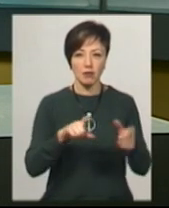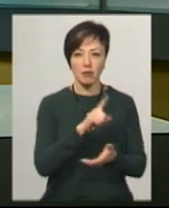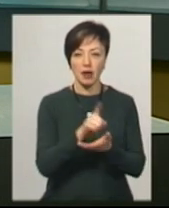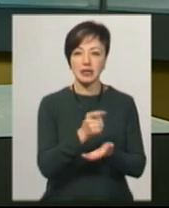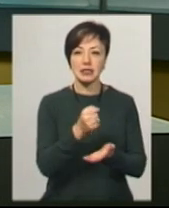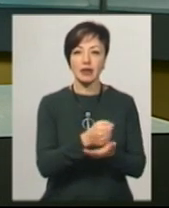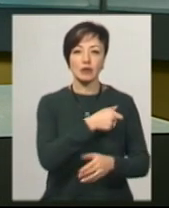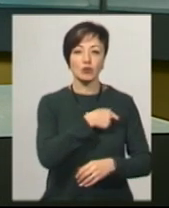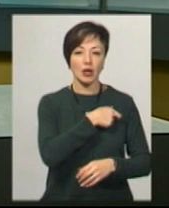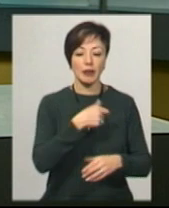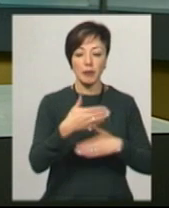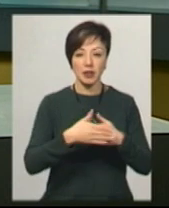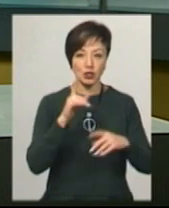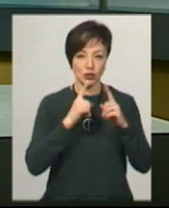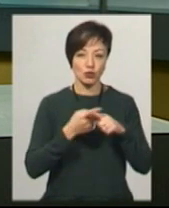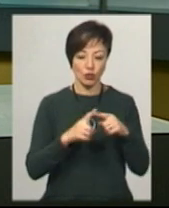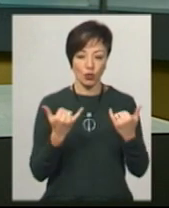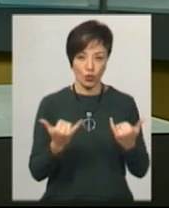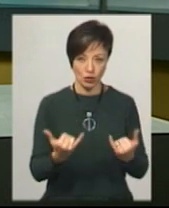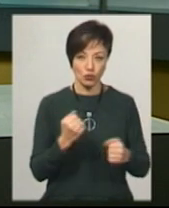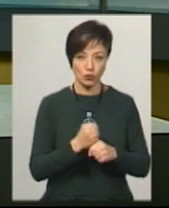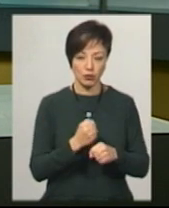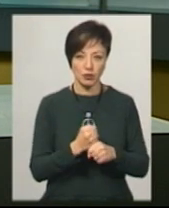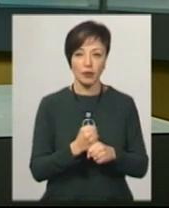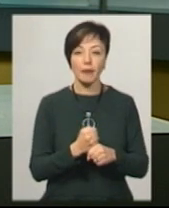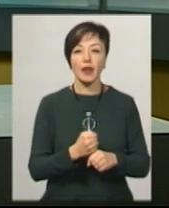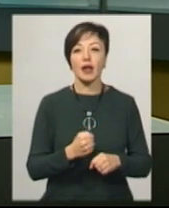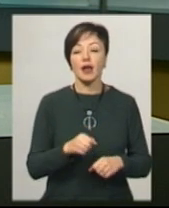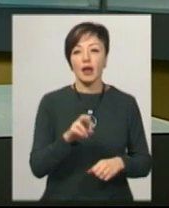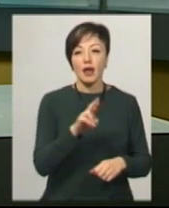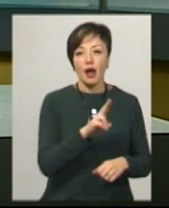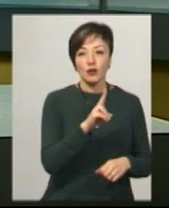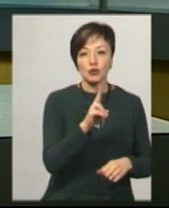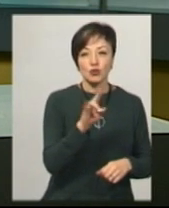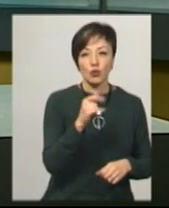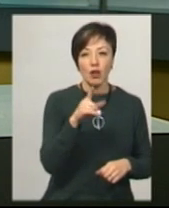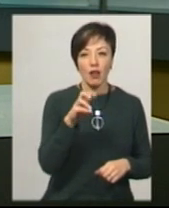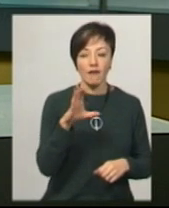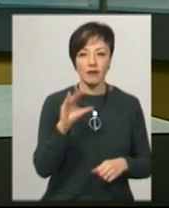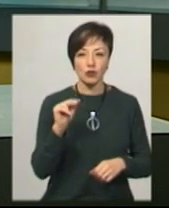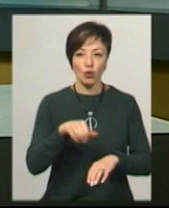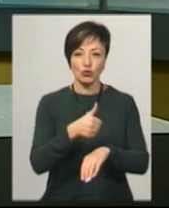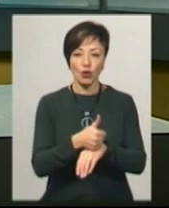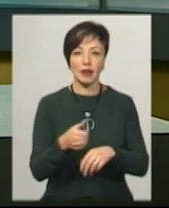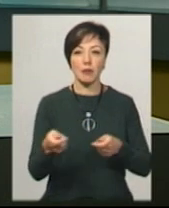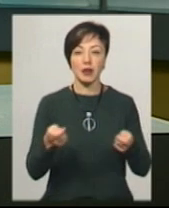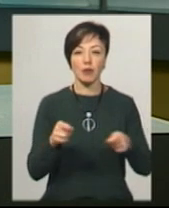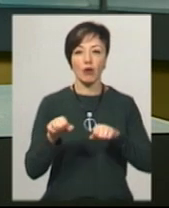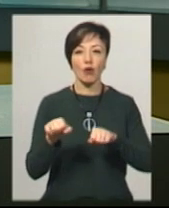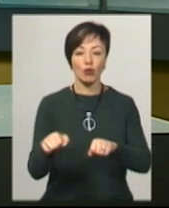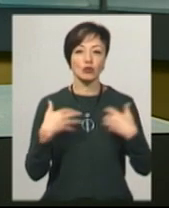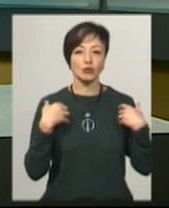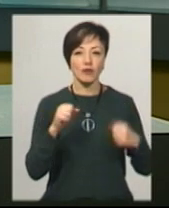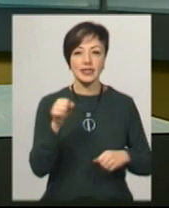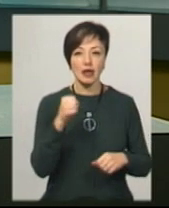депутати на найближчій сесії, що сьогодні й сталося. Нагадаємо, Яків Цуглевич очолив обласний департамент охорони здоров'я в серпні